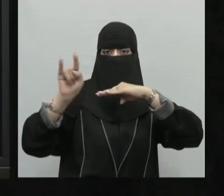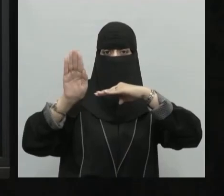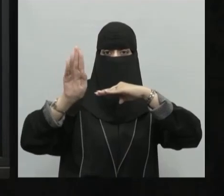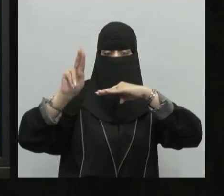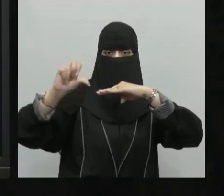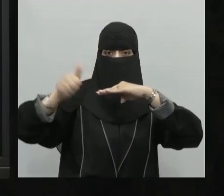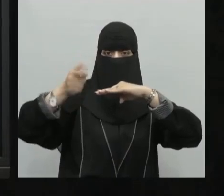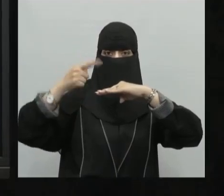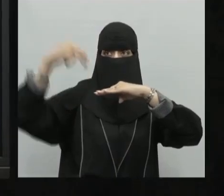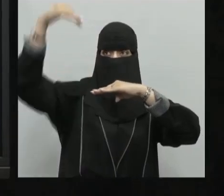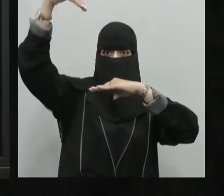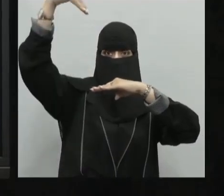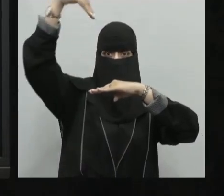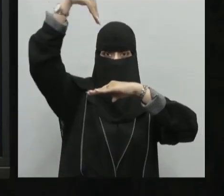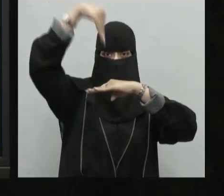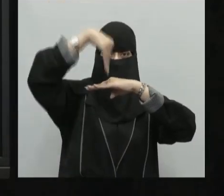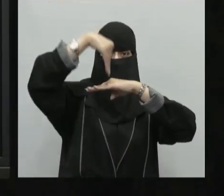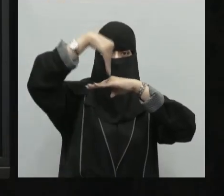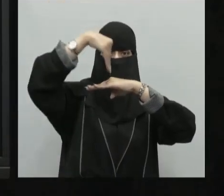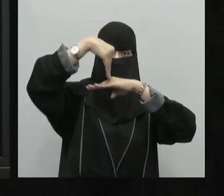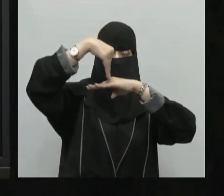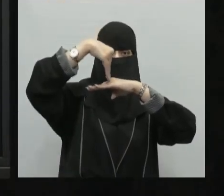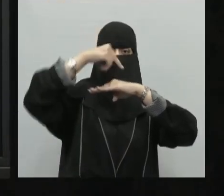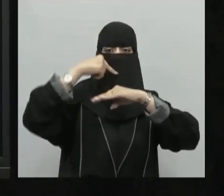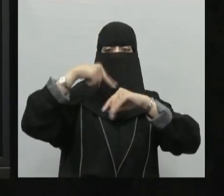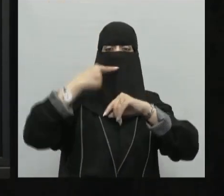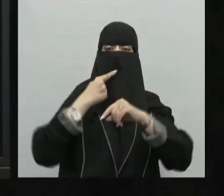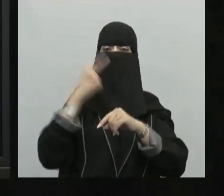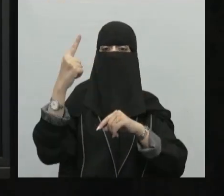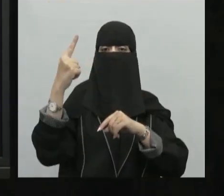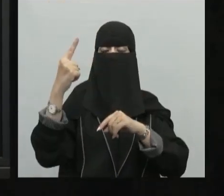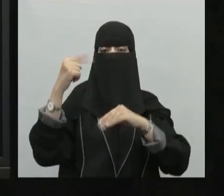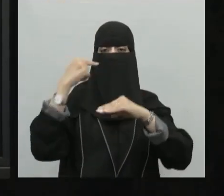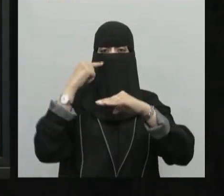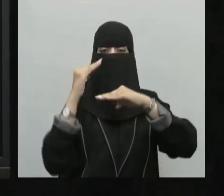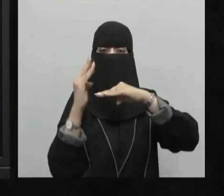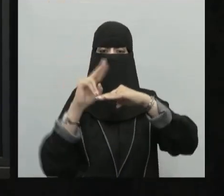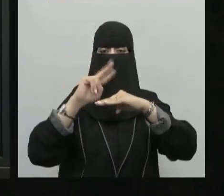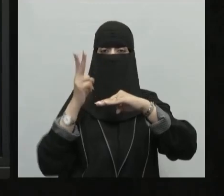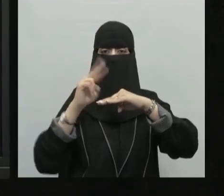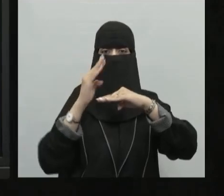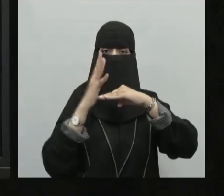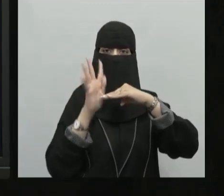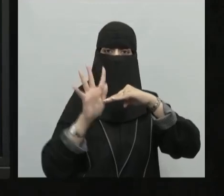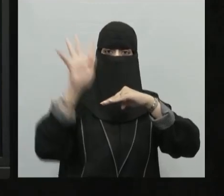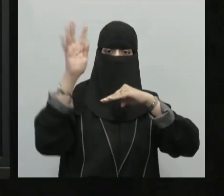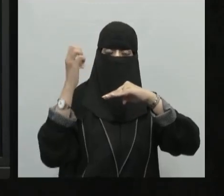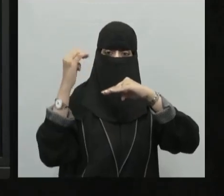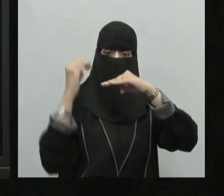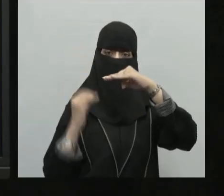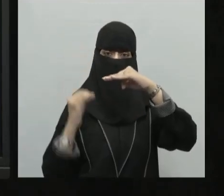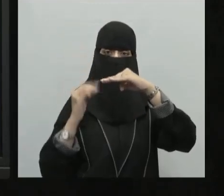بعد ذلك تختلف زاوية سقوط الشمس سواء بالاتجاه الشمالي أو